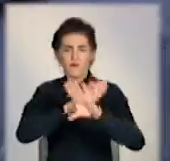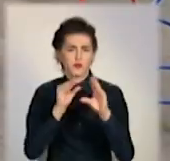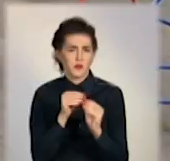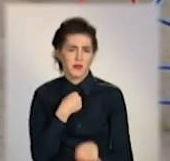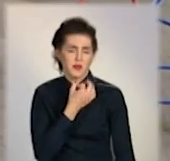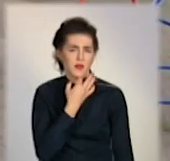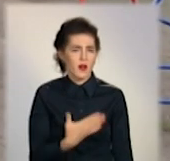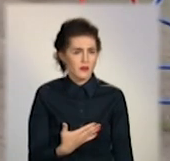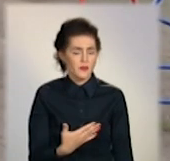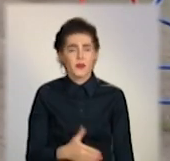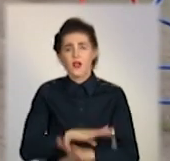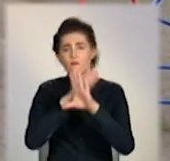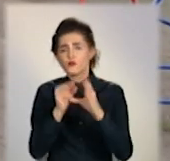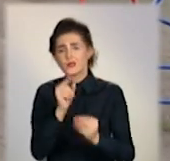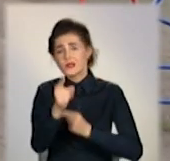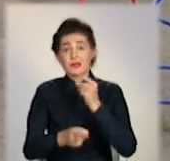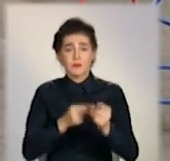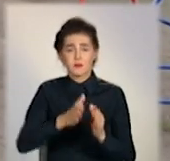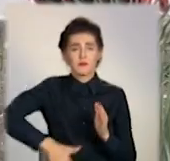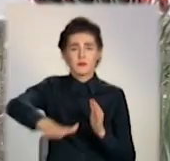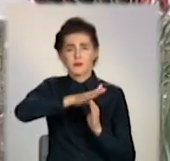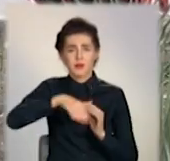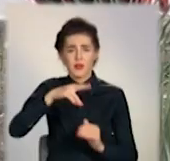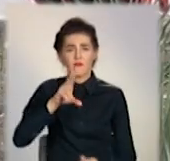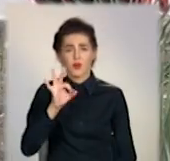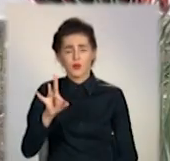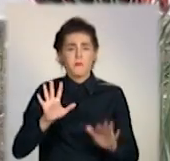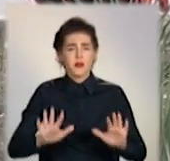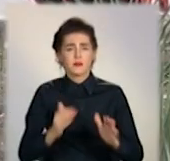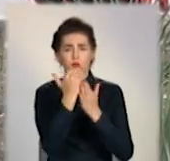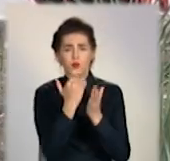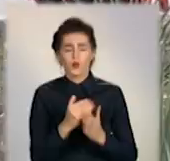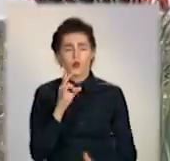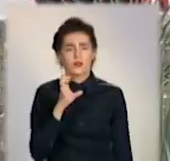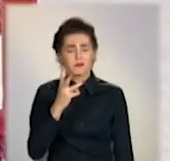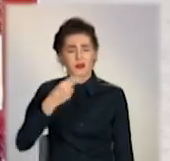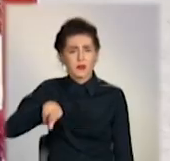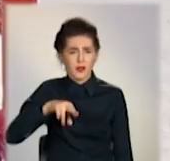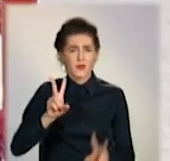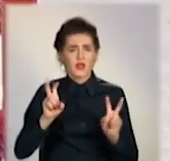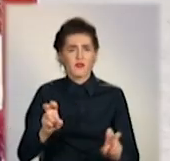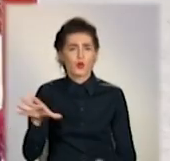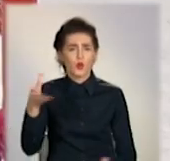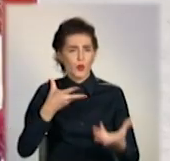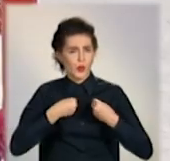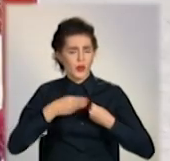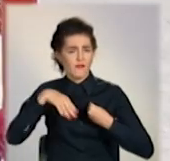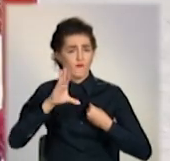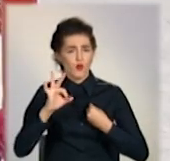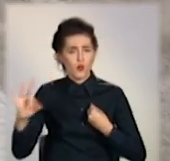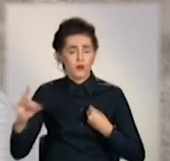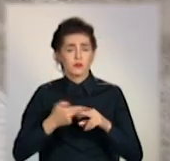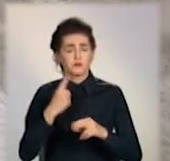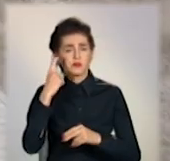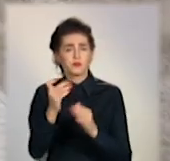подобається. Змінювати прибудинкову територію почали з міської програми для ОСББ «Затишний двір». Також місцеві звернулися по